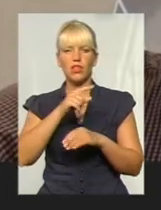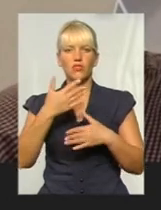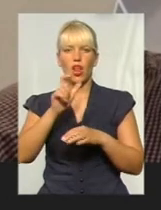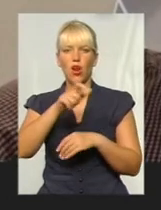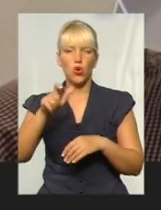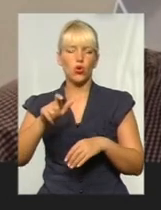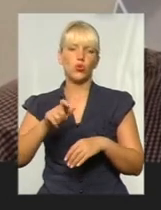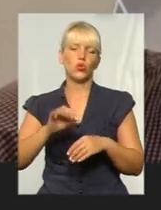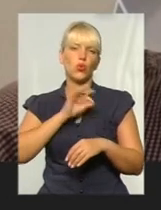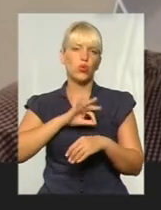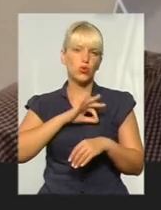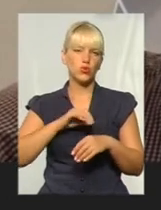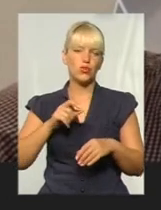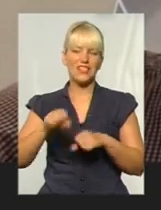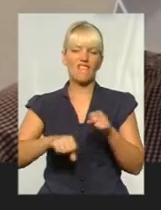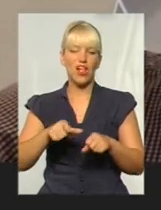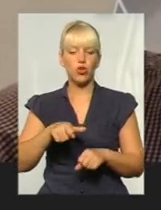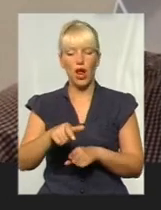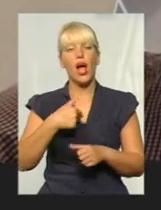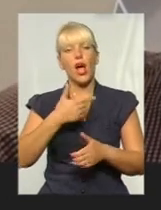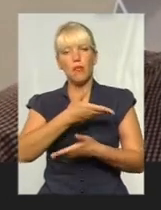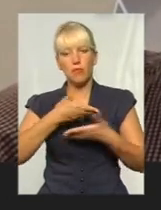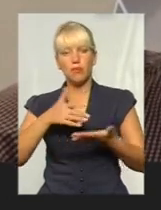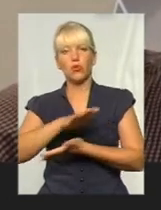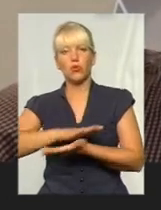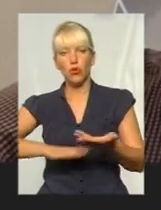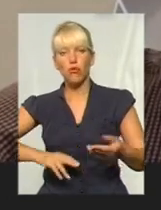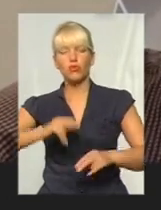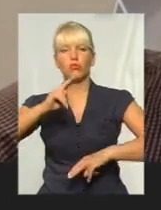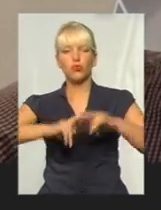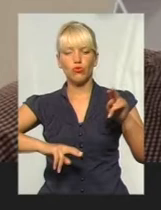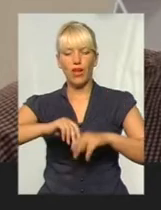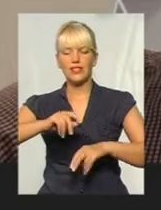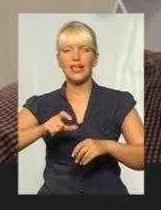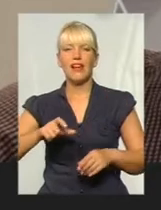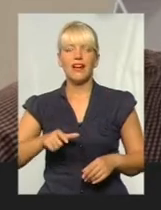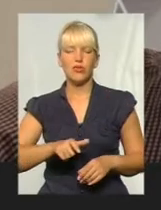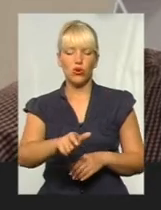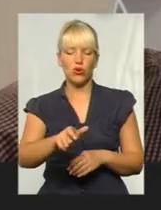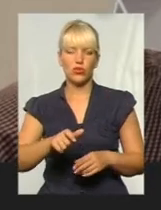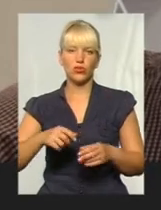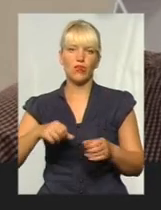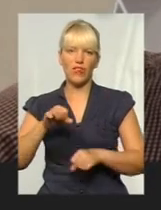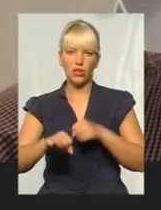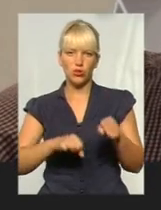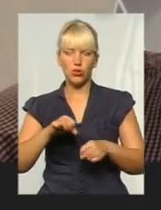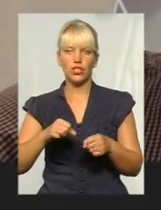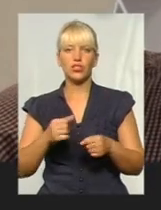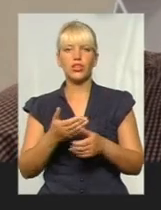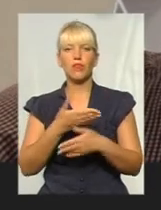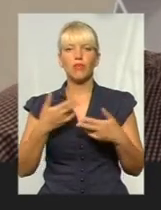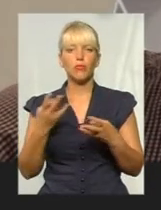безпечну інфраструктуру, ми продовжуємо подавати нові річки. Але ми повинні створити кістя на кожній місці. І